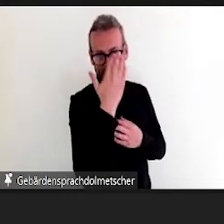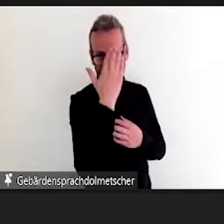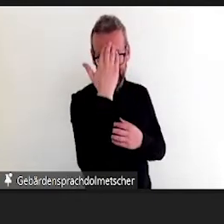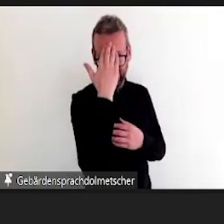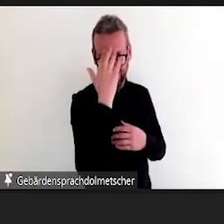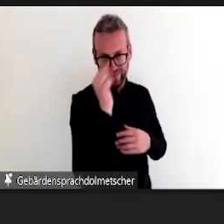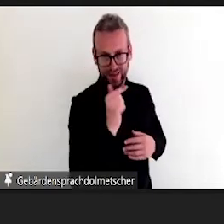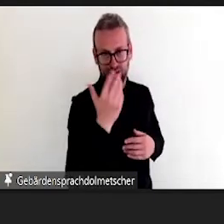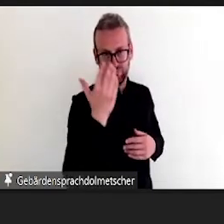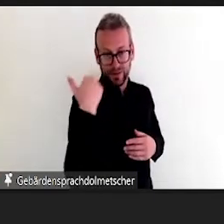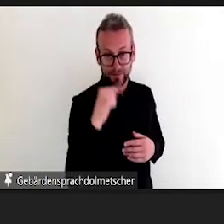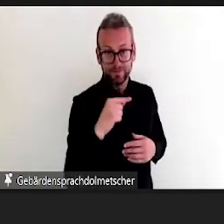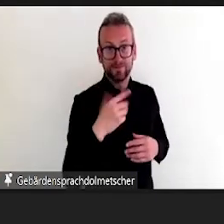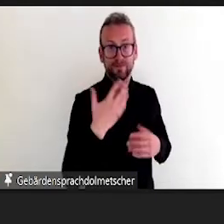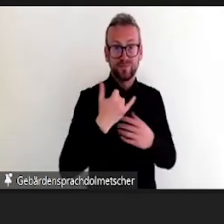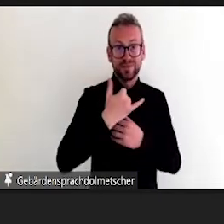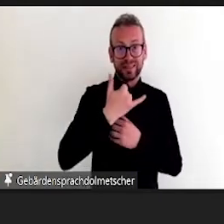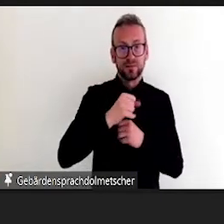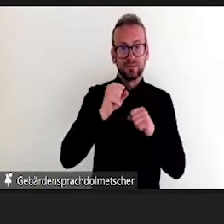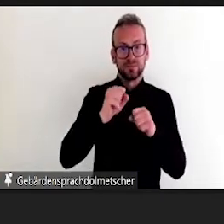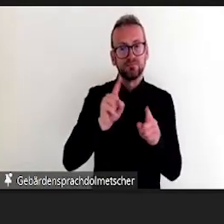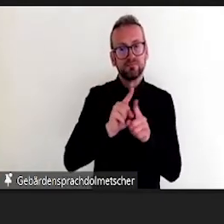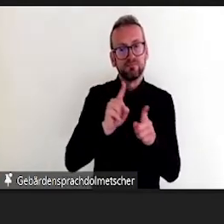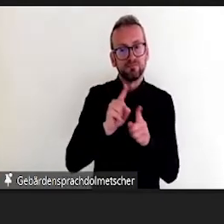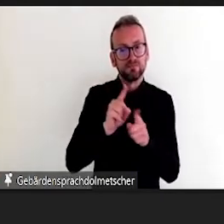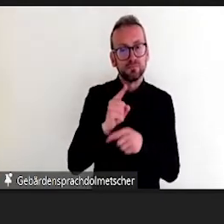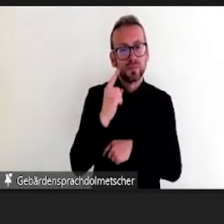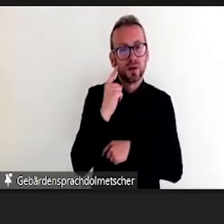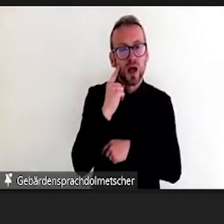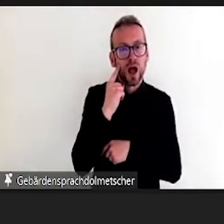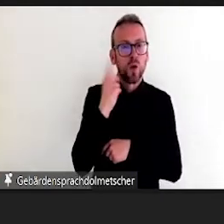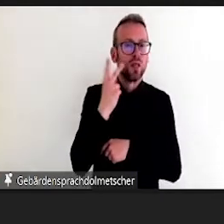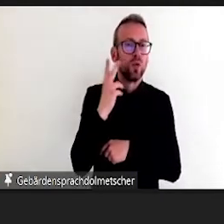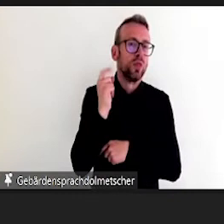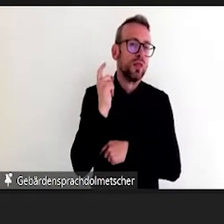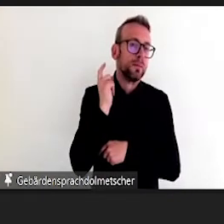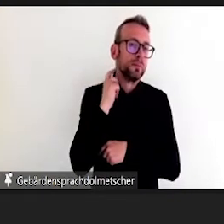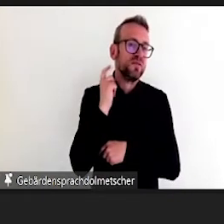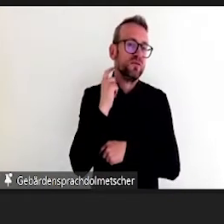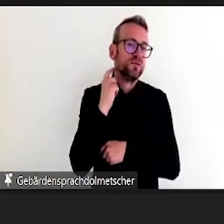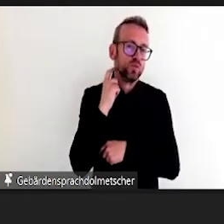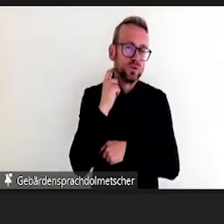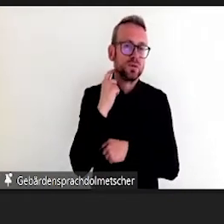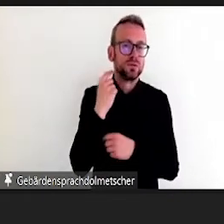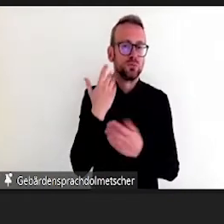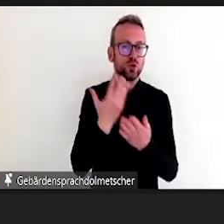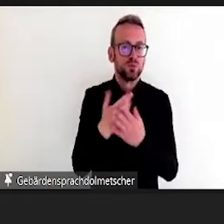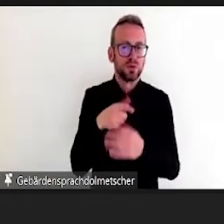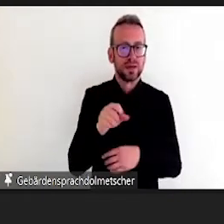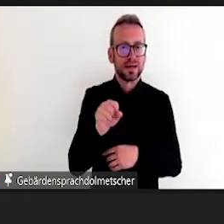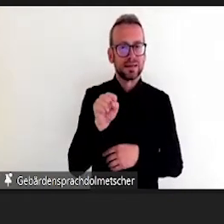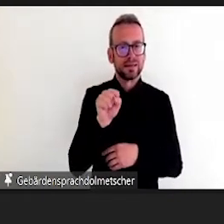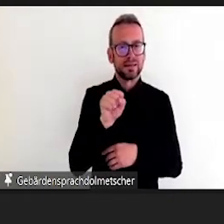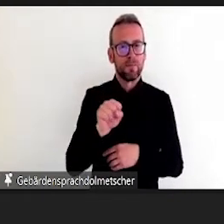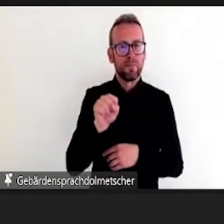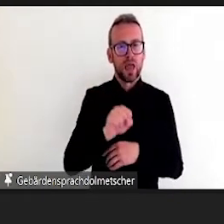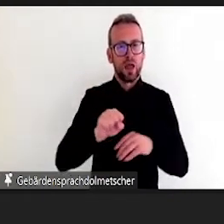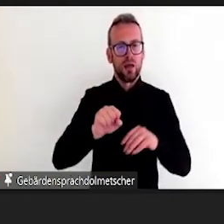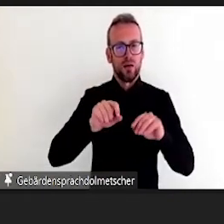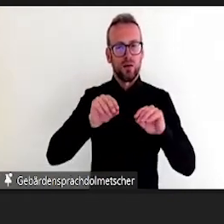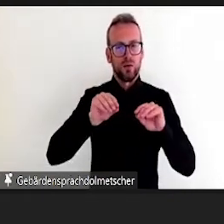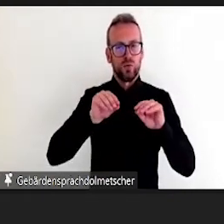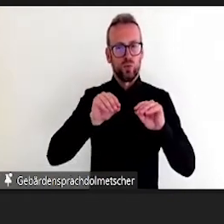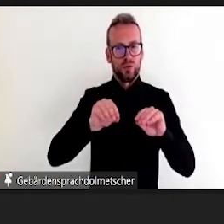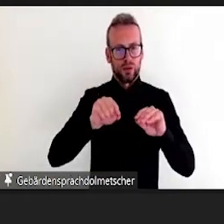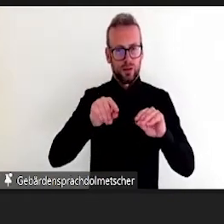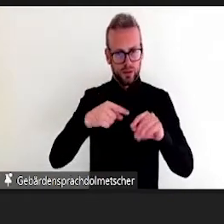Jetzt ist mir, als ich mich am Anfang damit begonnen habe zu beschäftigen, aufgefallen, dass das kein neuer Gedanke ist, sondern dass wir das in ganz vielen